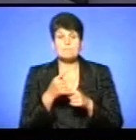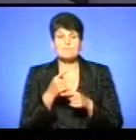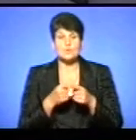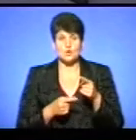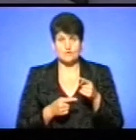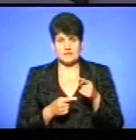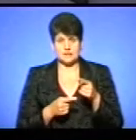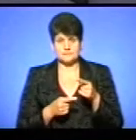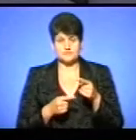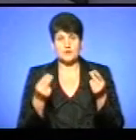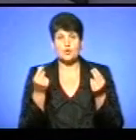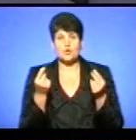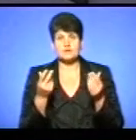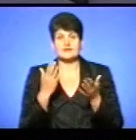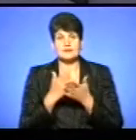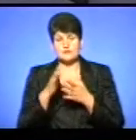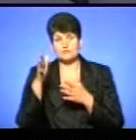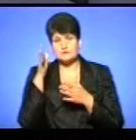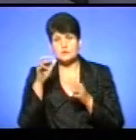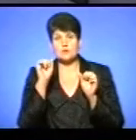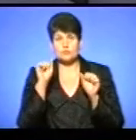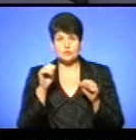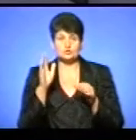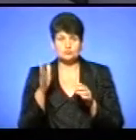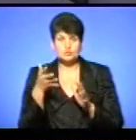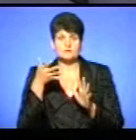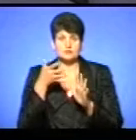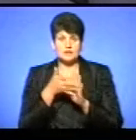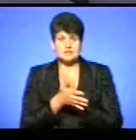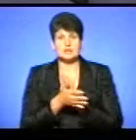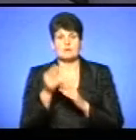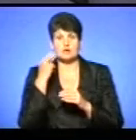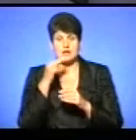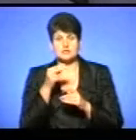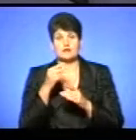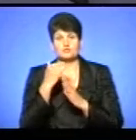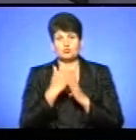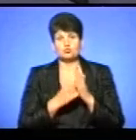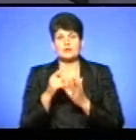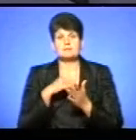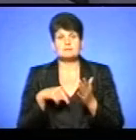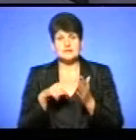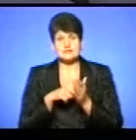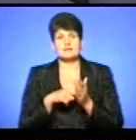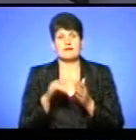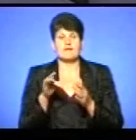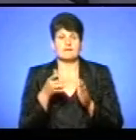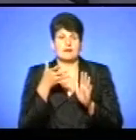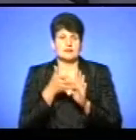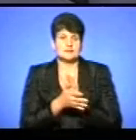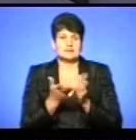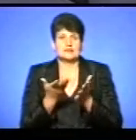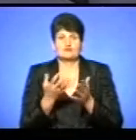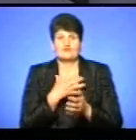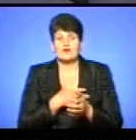коштів, яке йде на освіту, могла би піти на покращення інфраструктури міста, на реалізацію якихось інших важливих